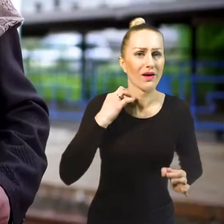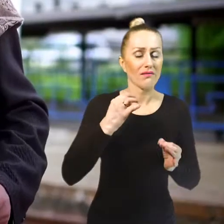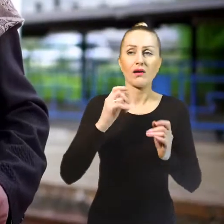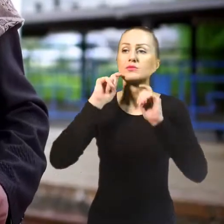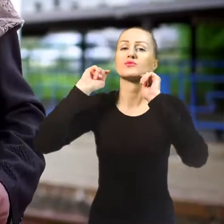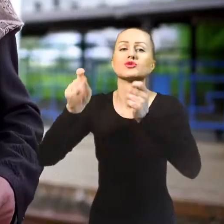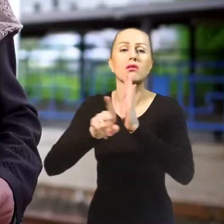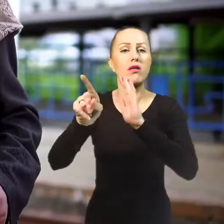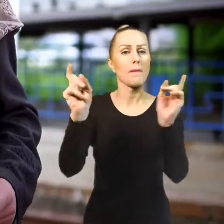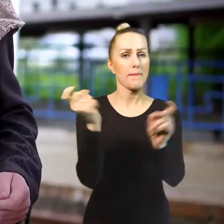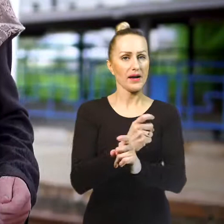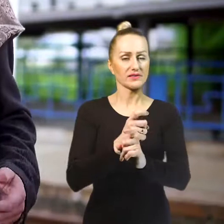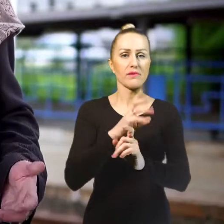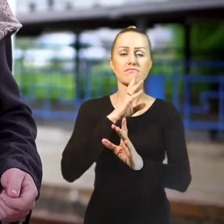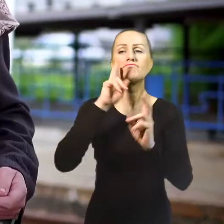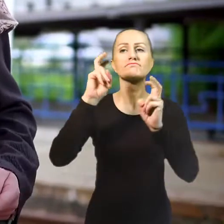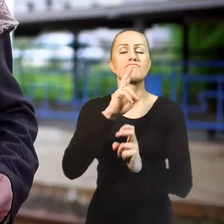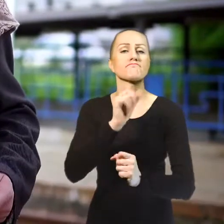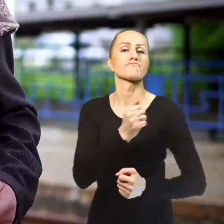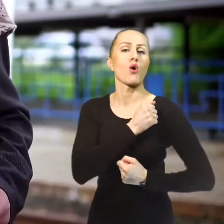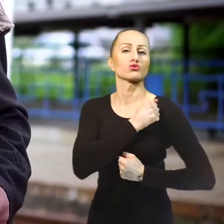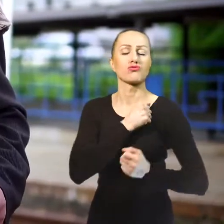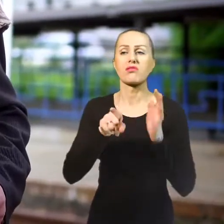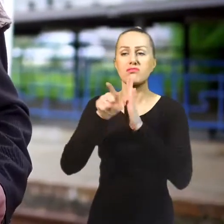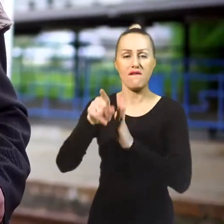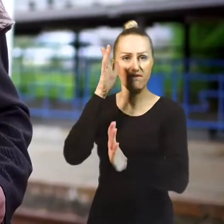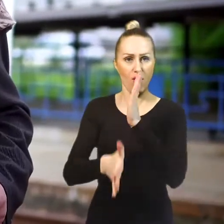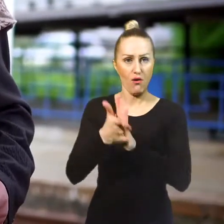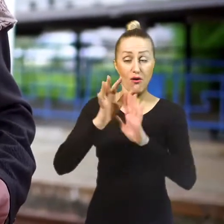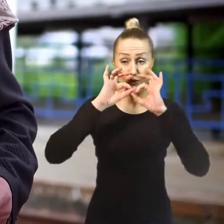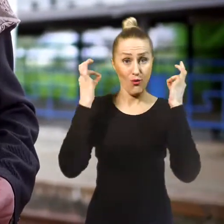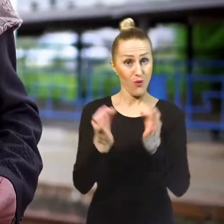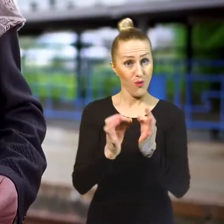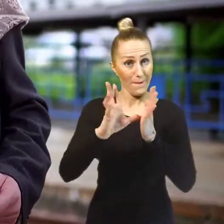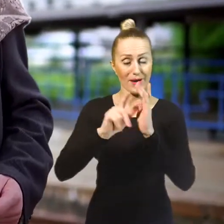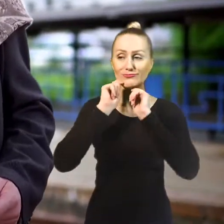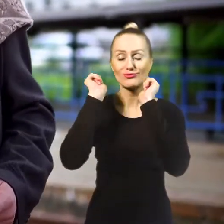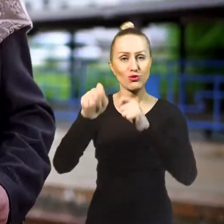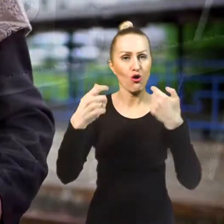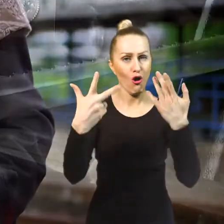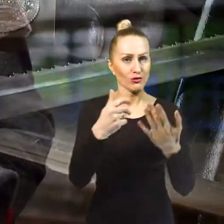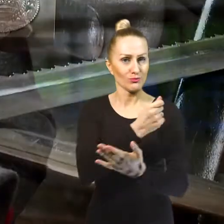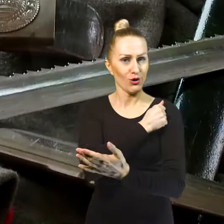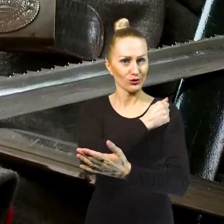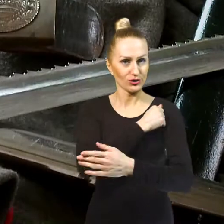na rzecz państwa, w ramach tzw. pożyczek wojennych. W sumie miasto udzieliło ich osiem.